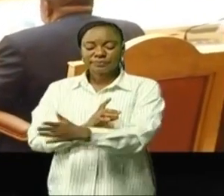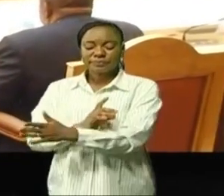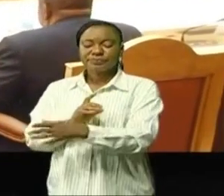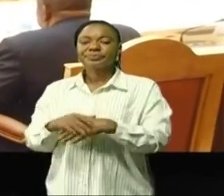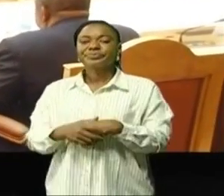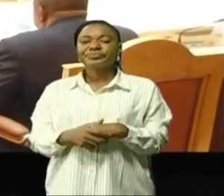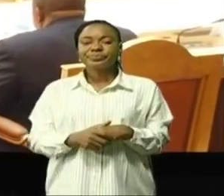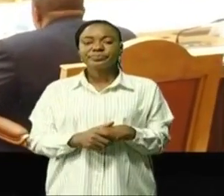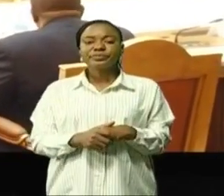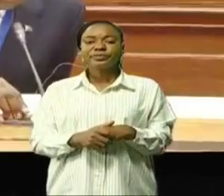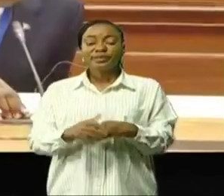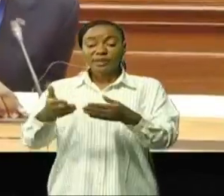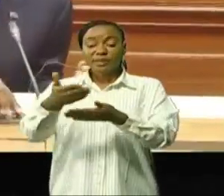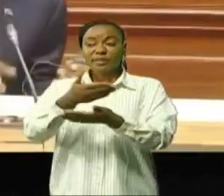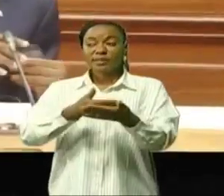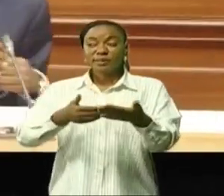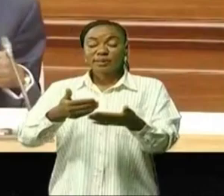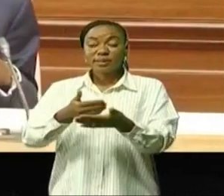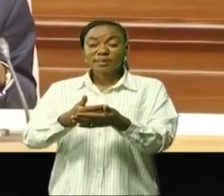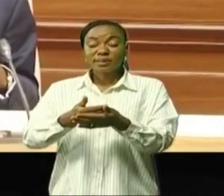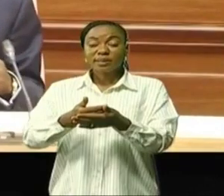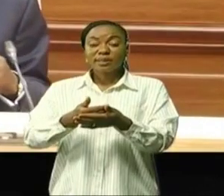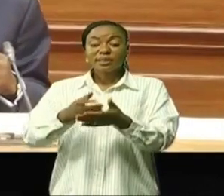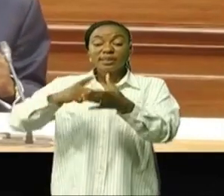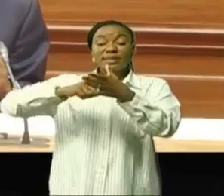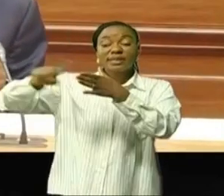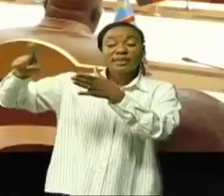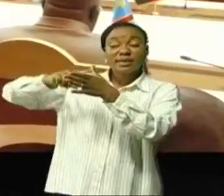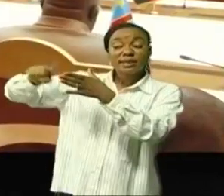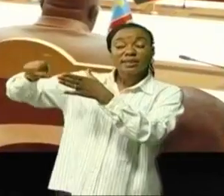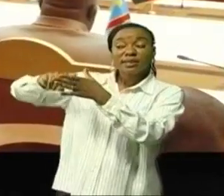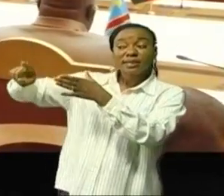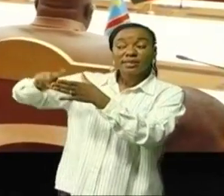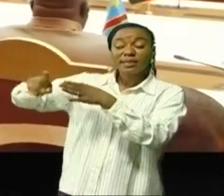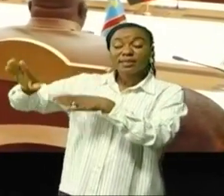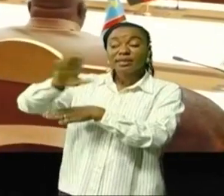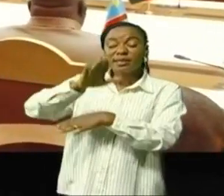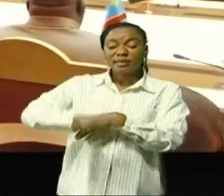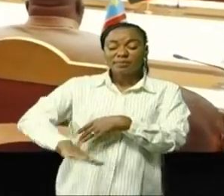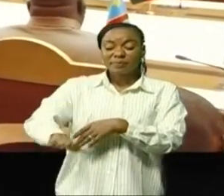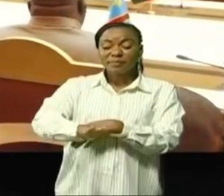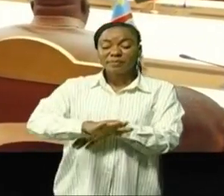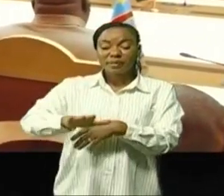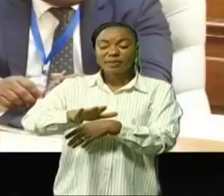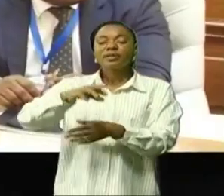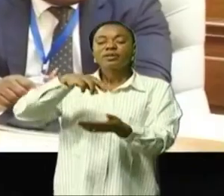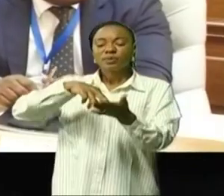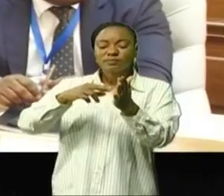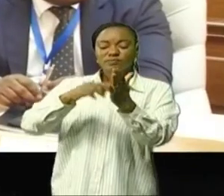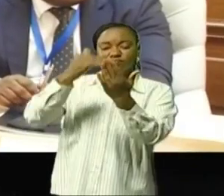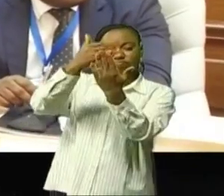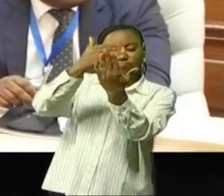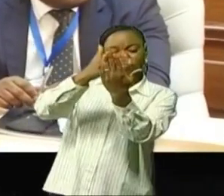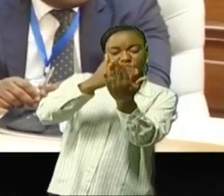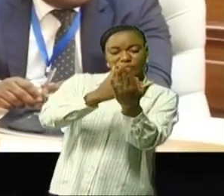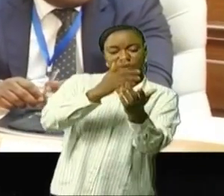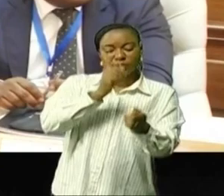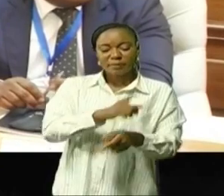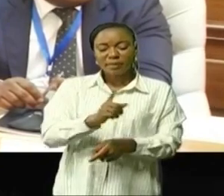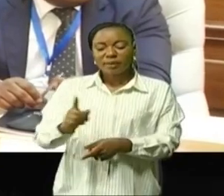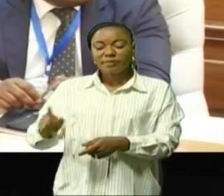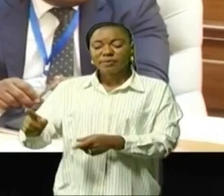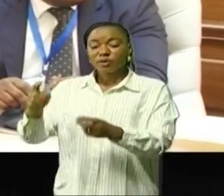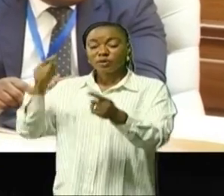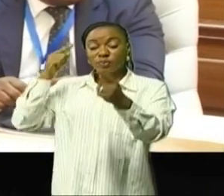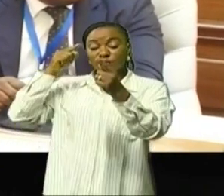Le retour des réfugiés dans leur pays d'origine est également inscrit parmi les objectifs de